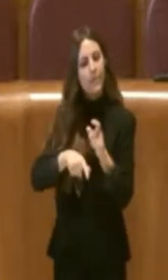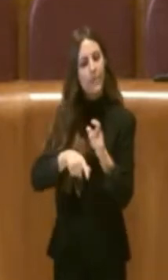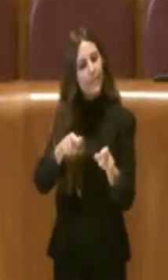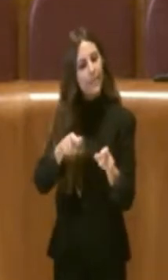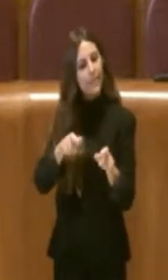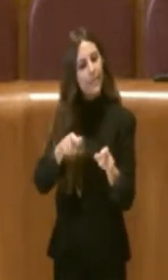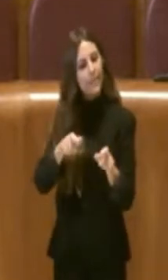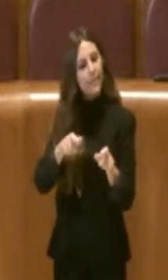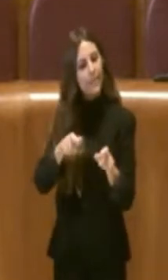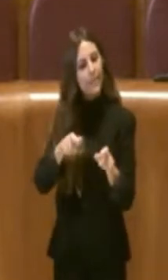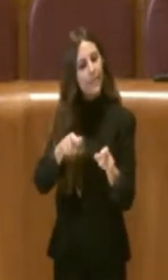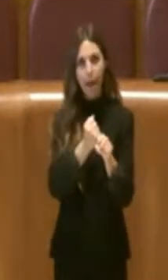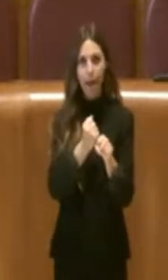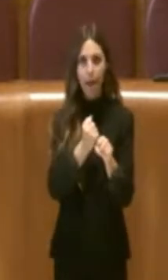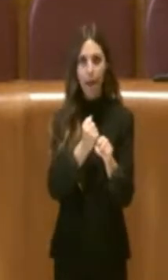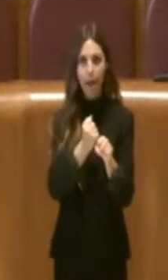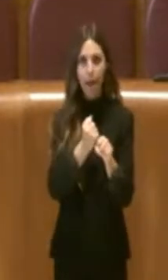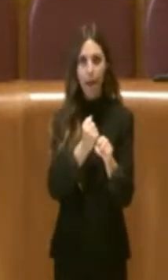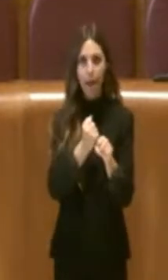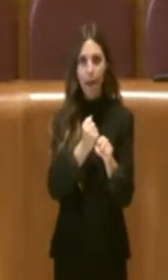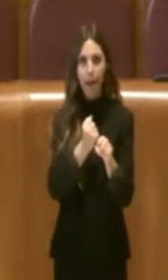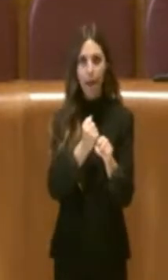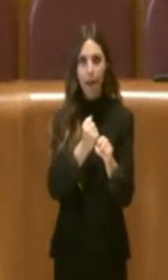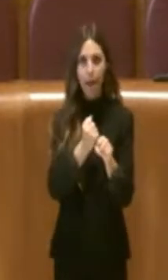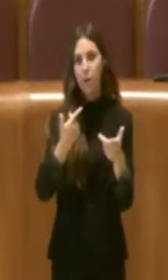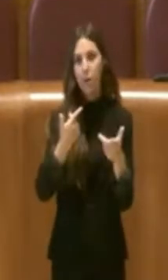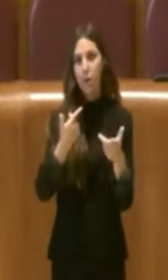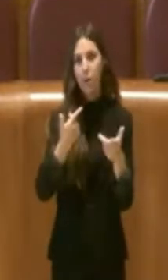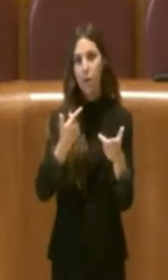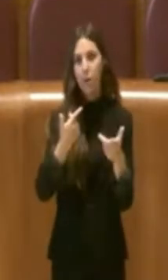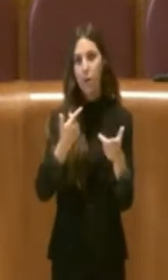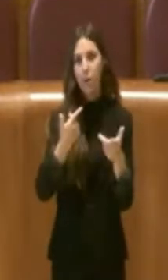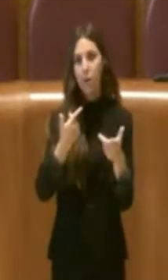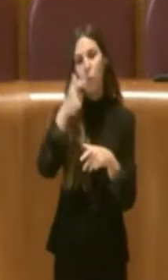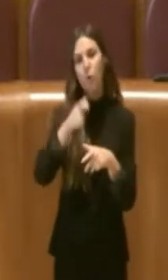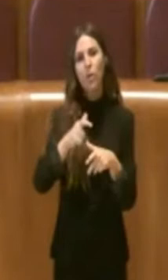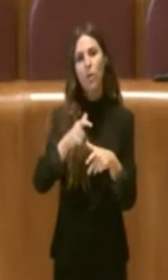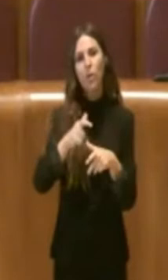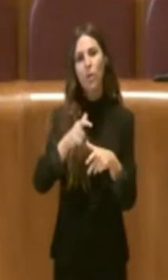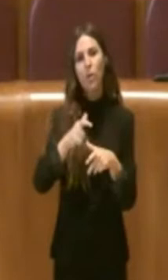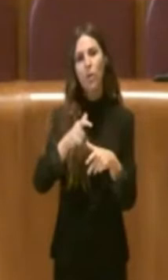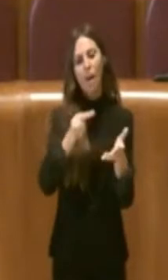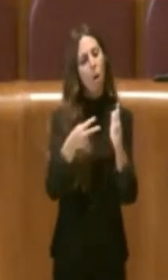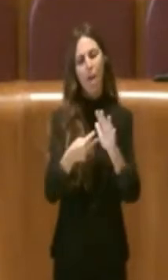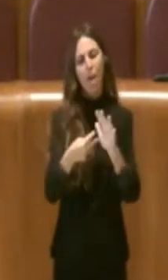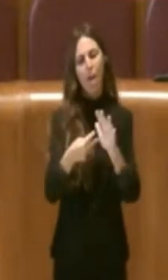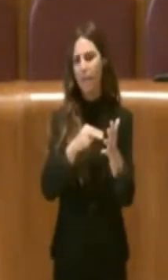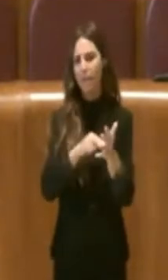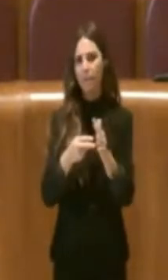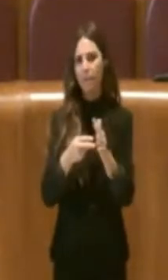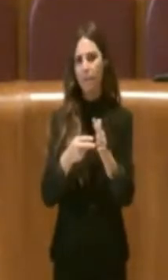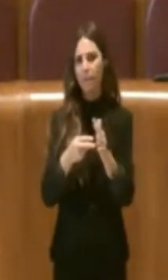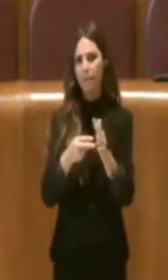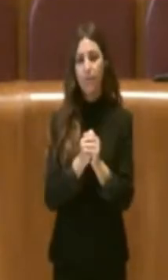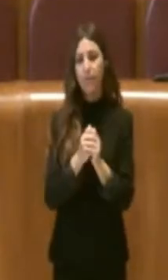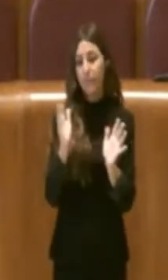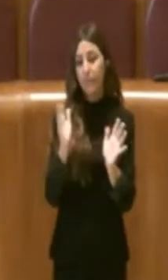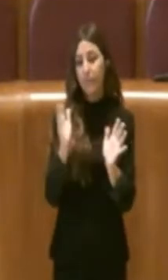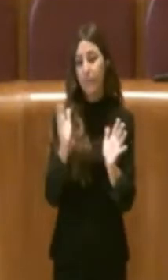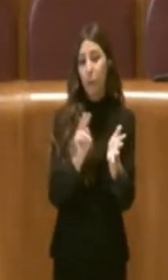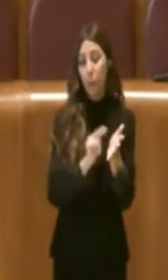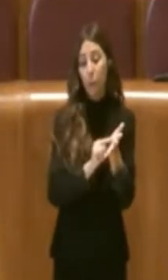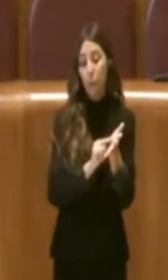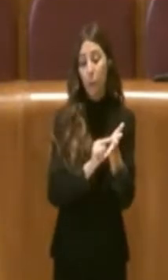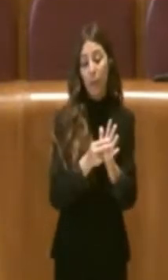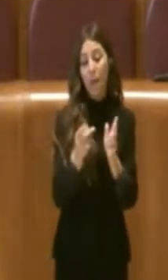hanno chiesto di essere auditi per manifestare un po' i problemi che stanno vivendo. Allora quello del commercio di